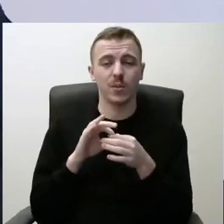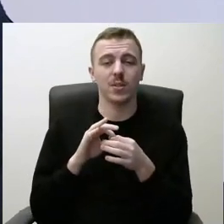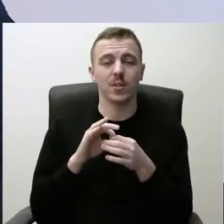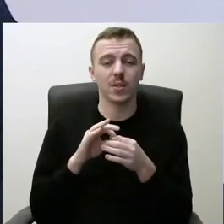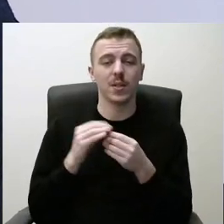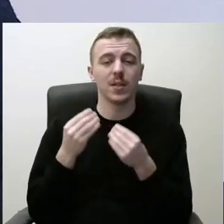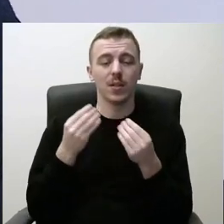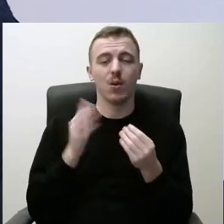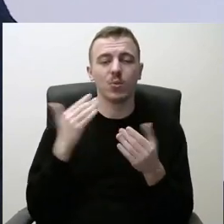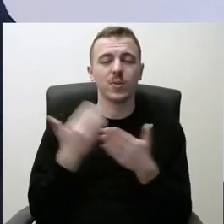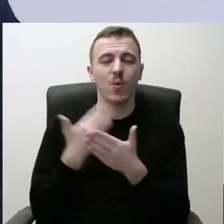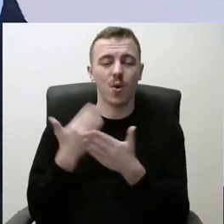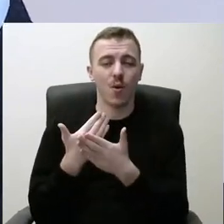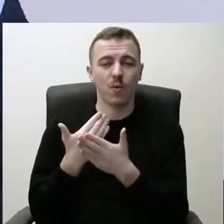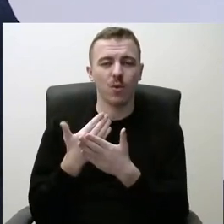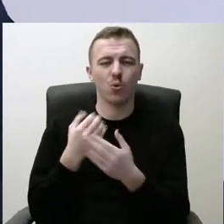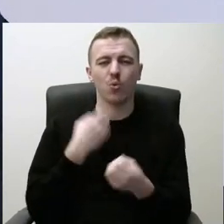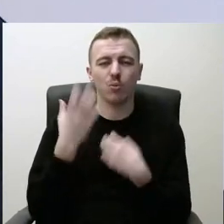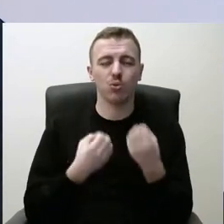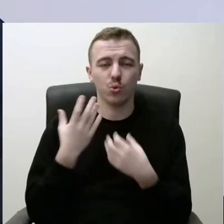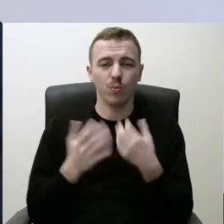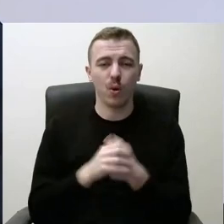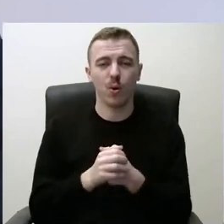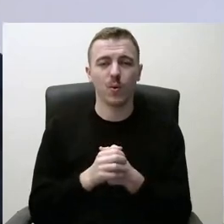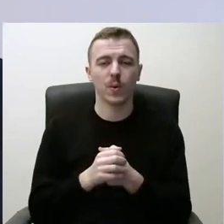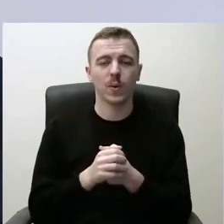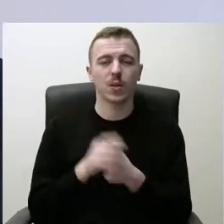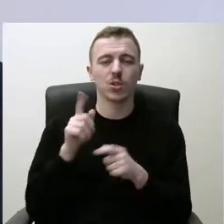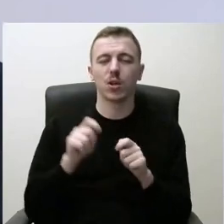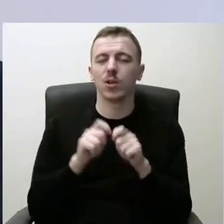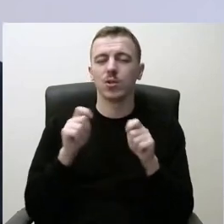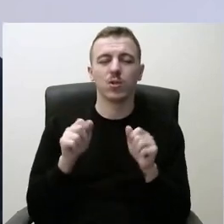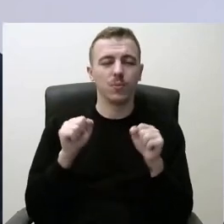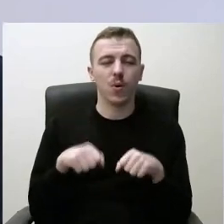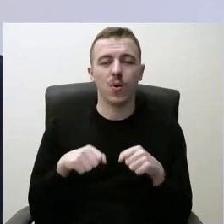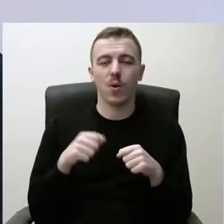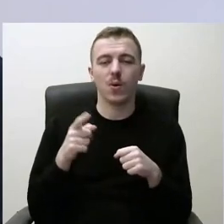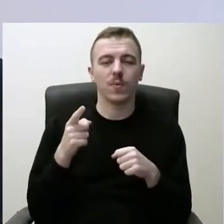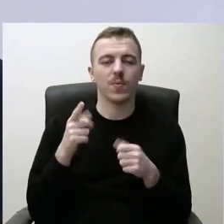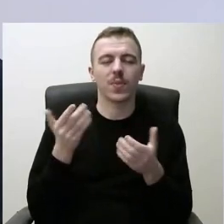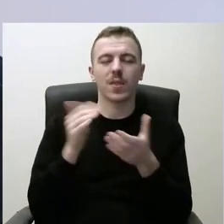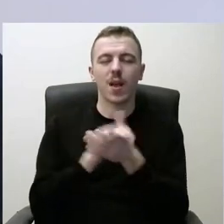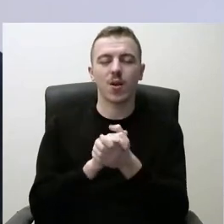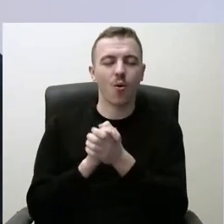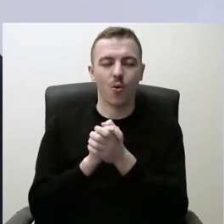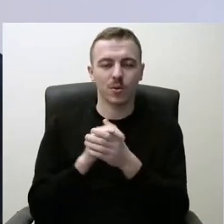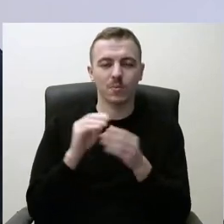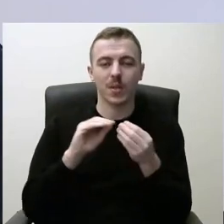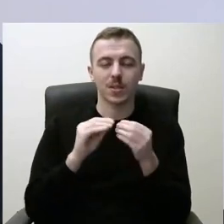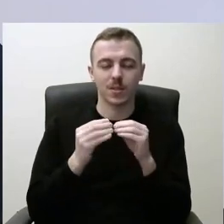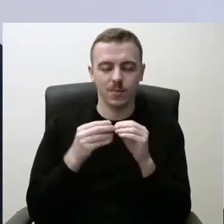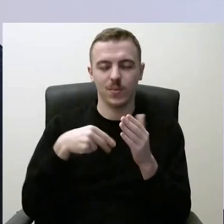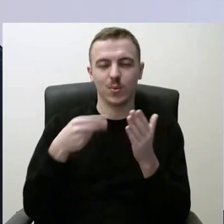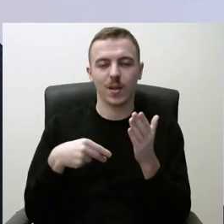naujovių kūrybiškumo. Ir čia pradedant nuo taikos pasirašymų su Kauno miestu, kad transportas